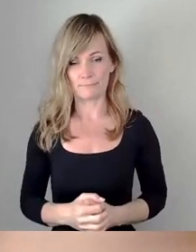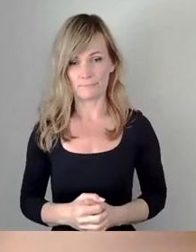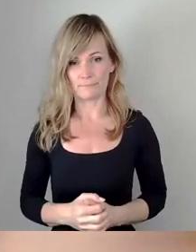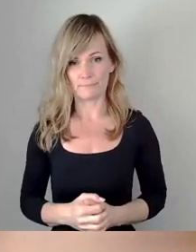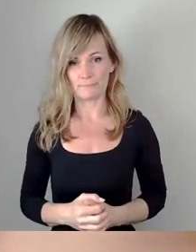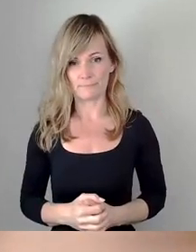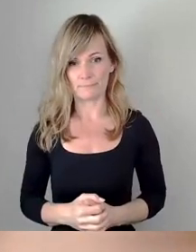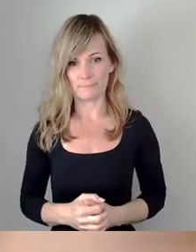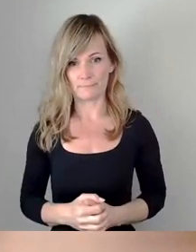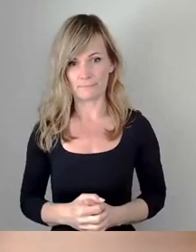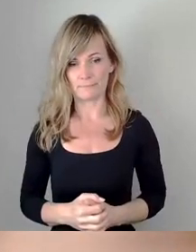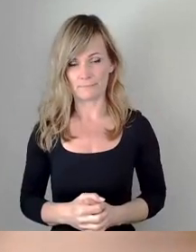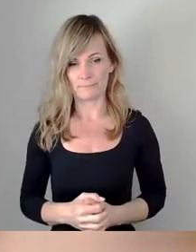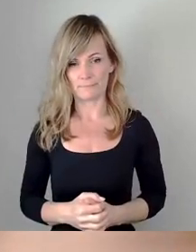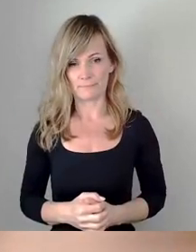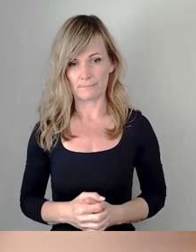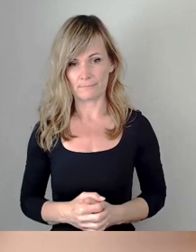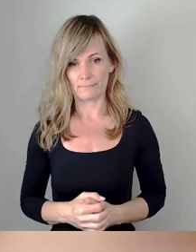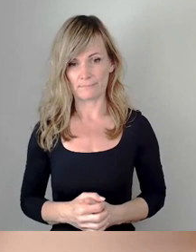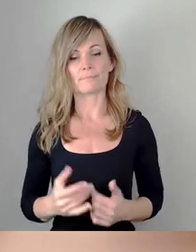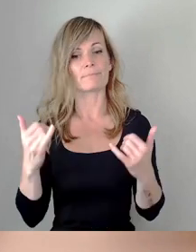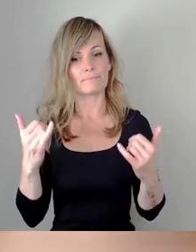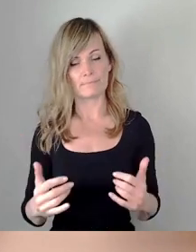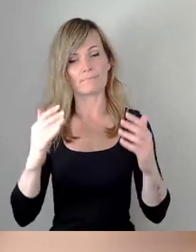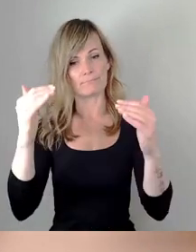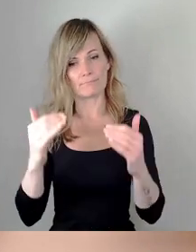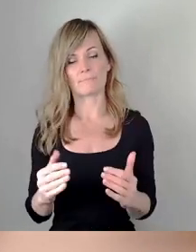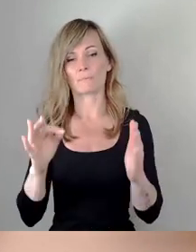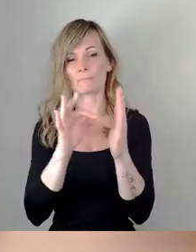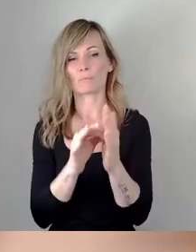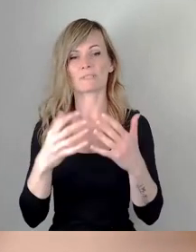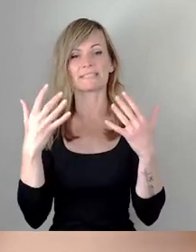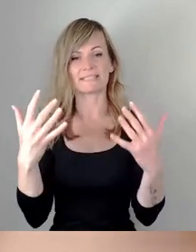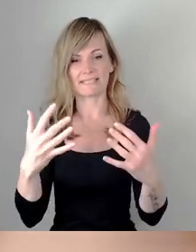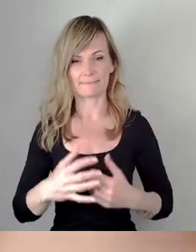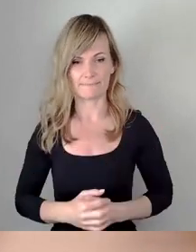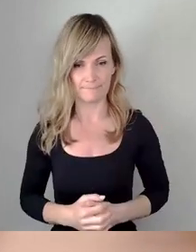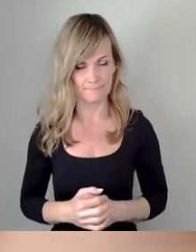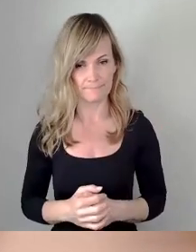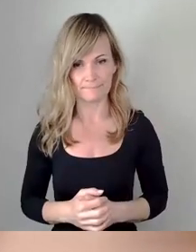zum Tagesordnungspunkt 10. Wir sind mal wieder beim beruflichen Schulzentrum. Ja.